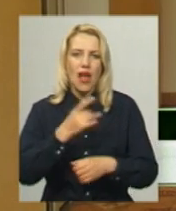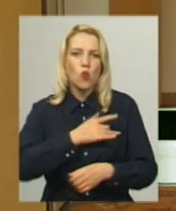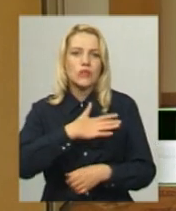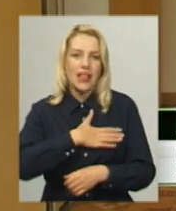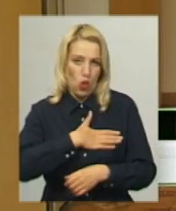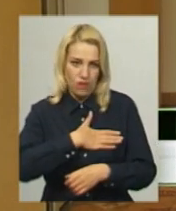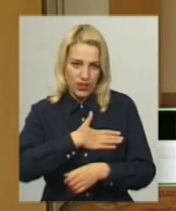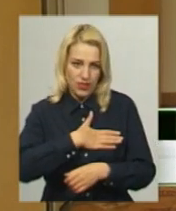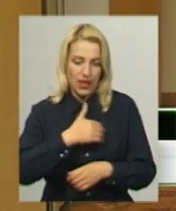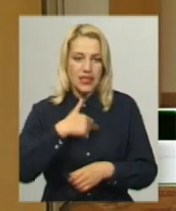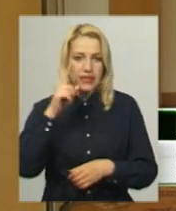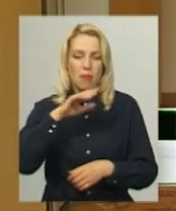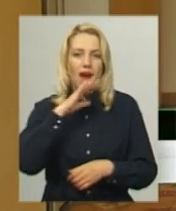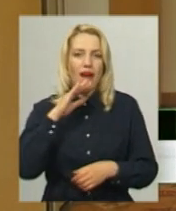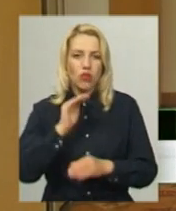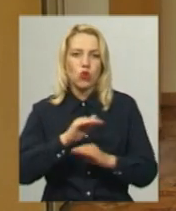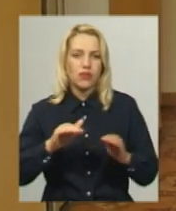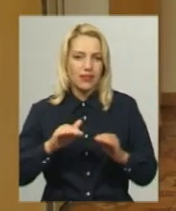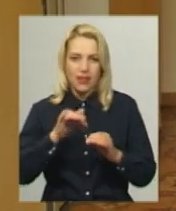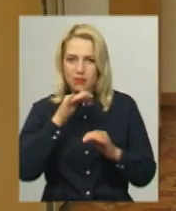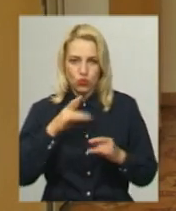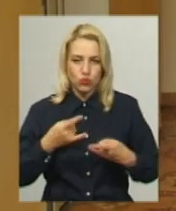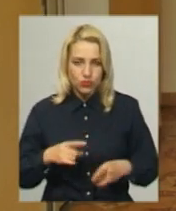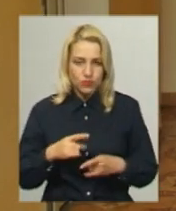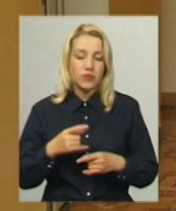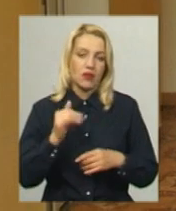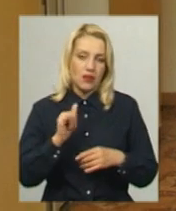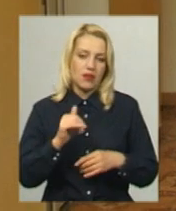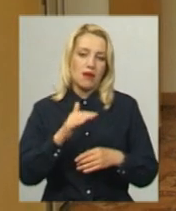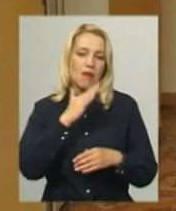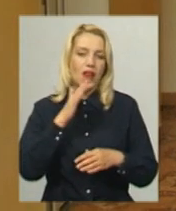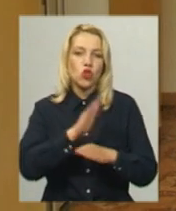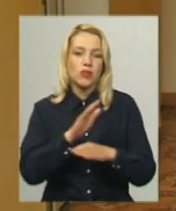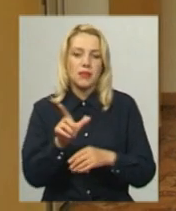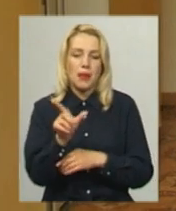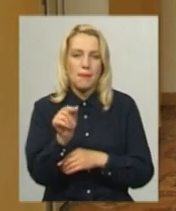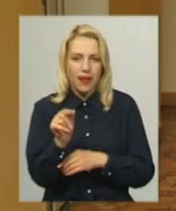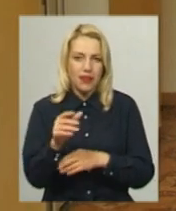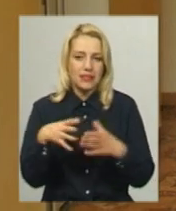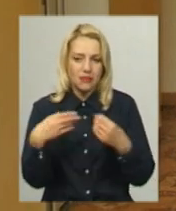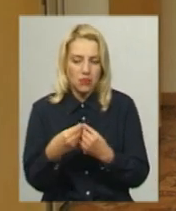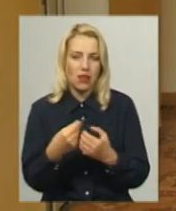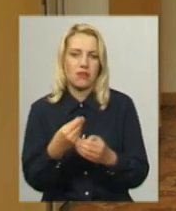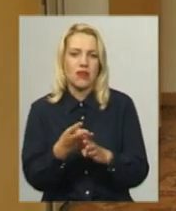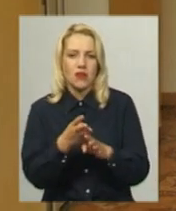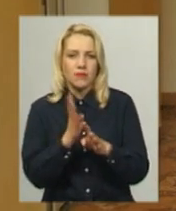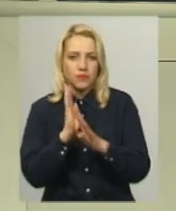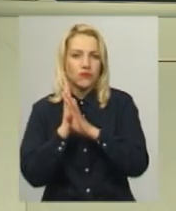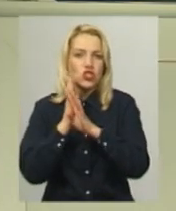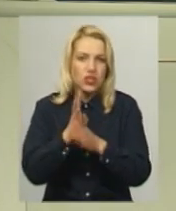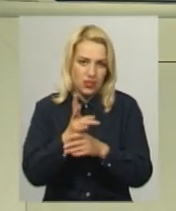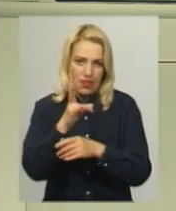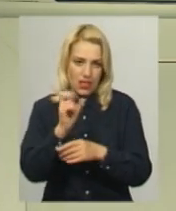бездітних пар в державі, які хочуть, які стоять на черги для того, щоб усиновити дитину. Я думаю, що доля цієї дитини буде саме такою.